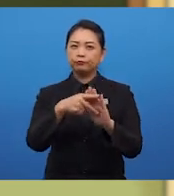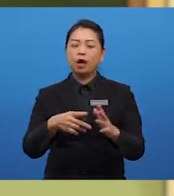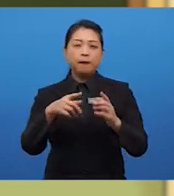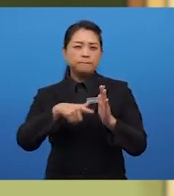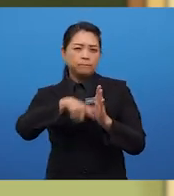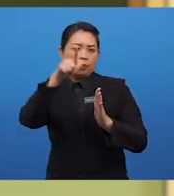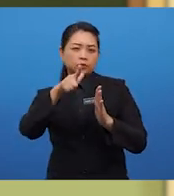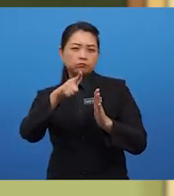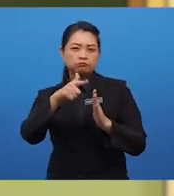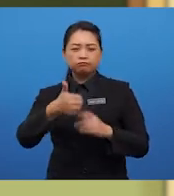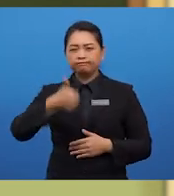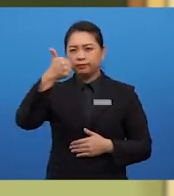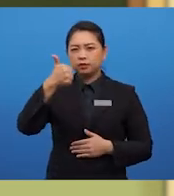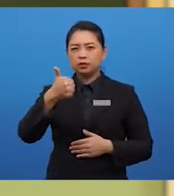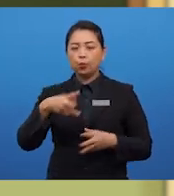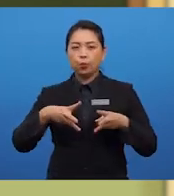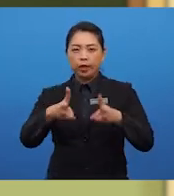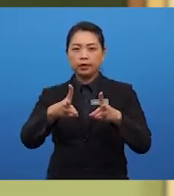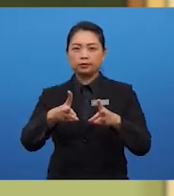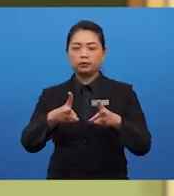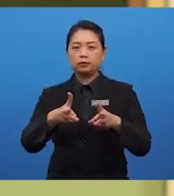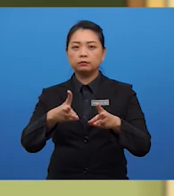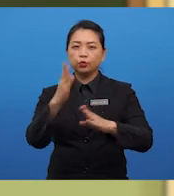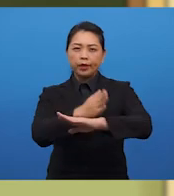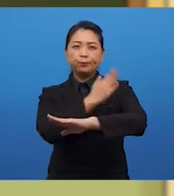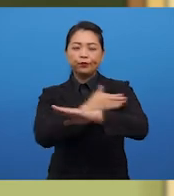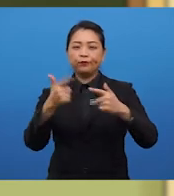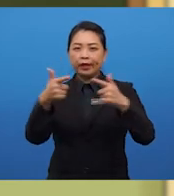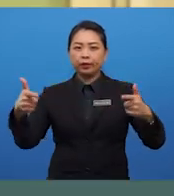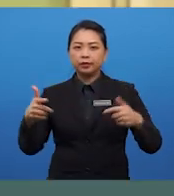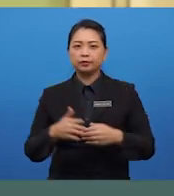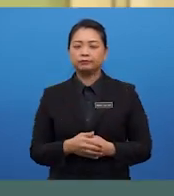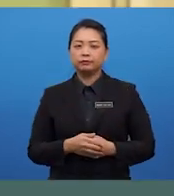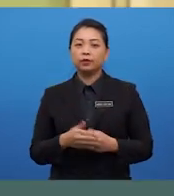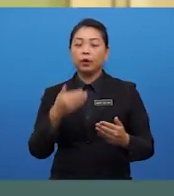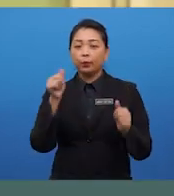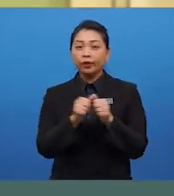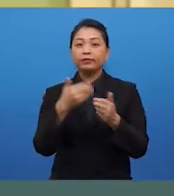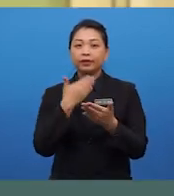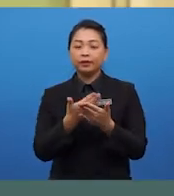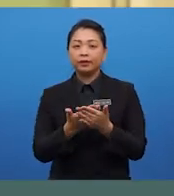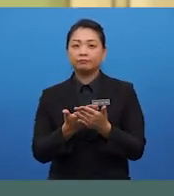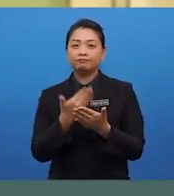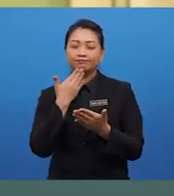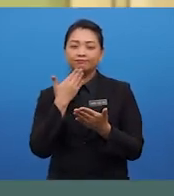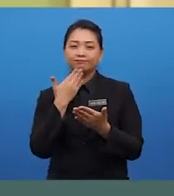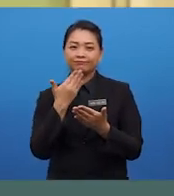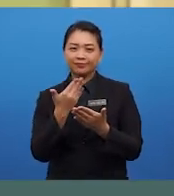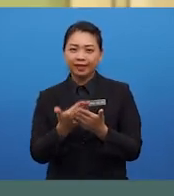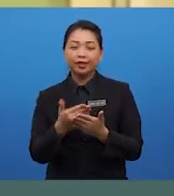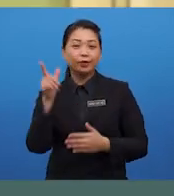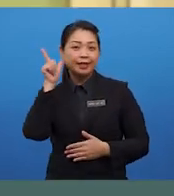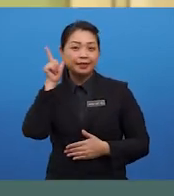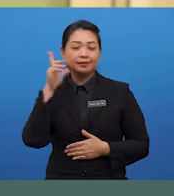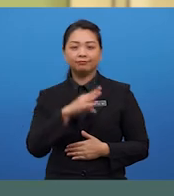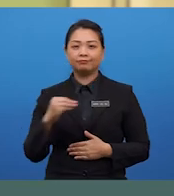effective method in improving one's language proficiency. With that, thank you so much for